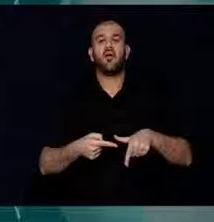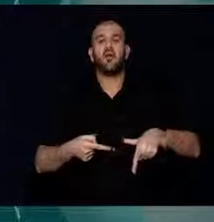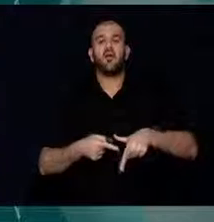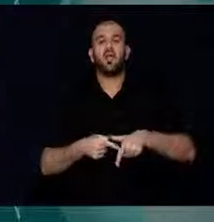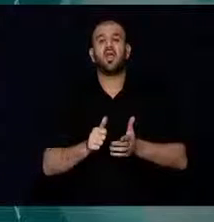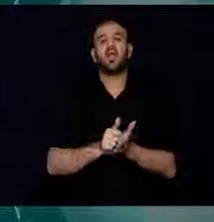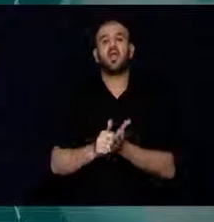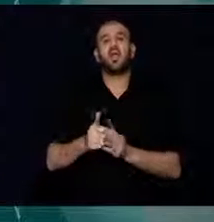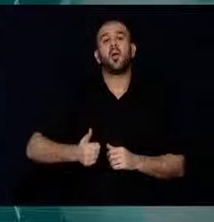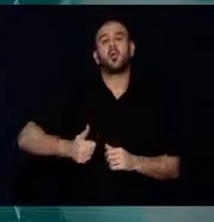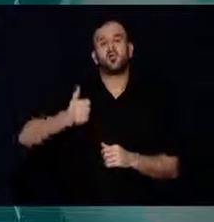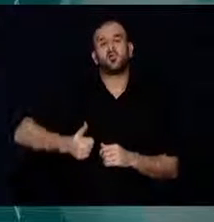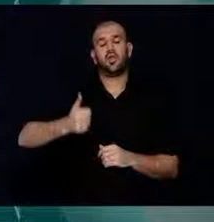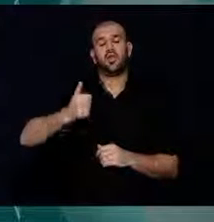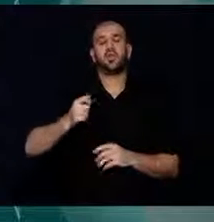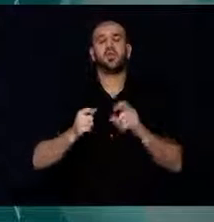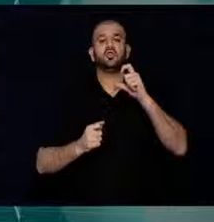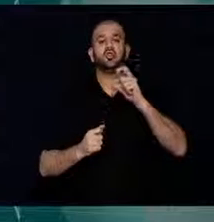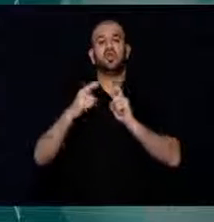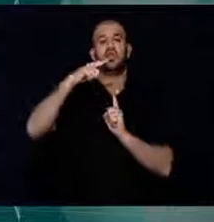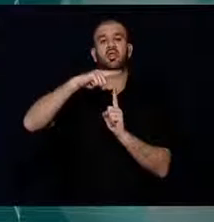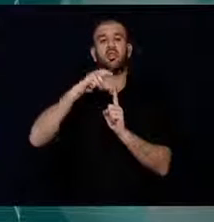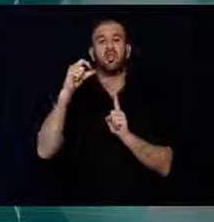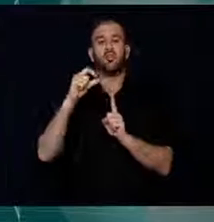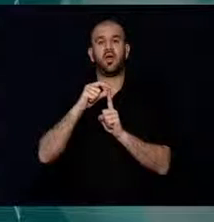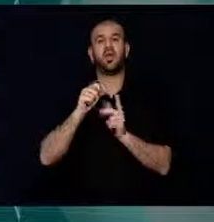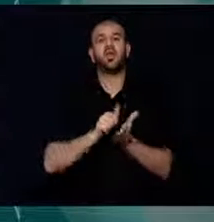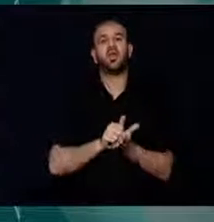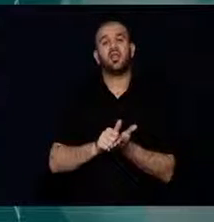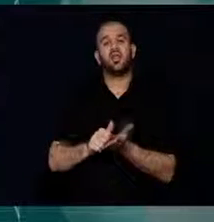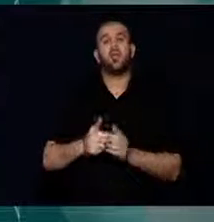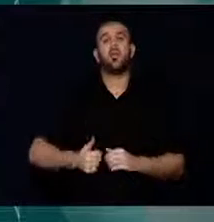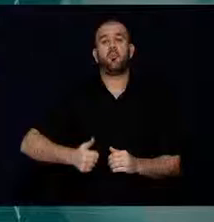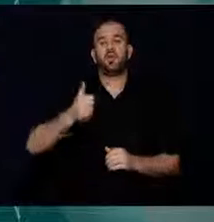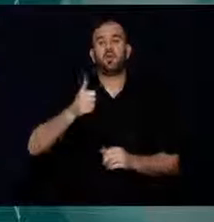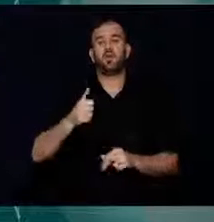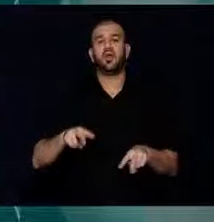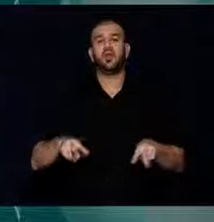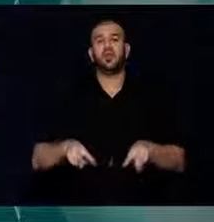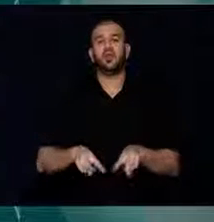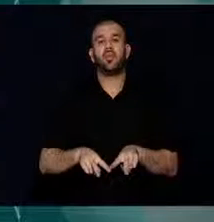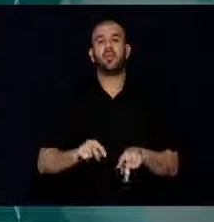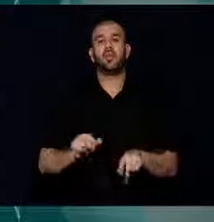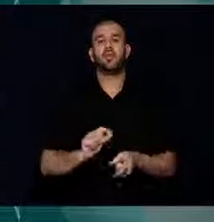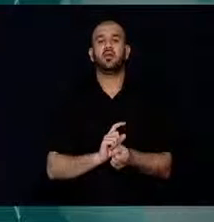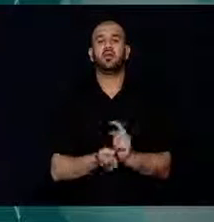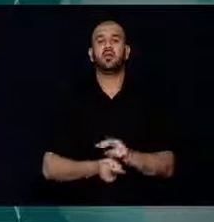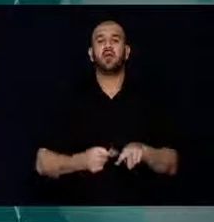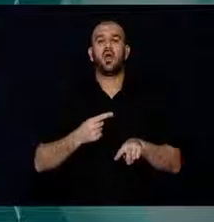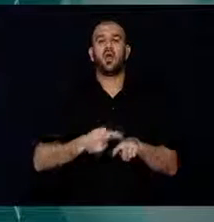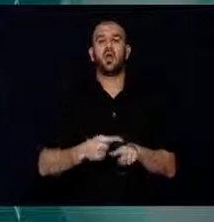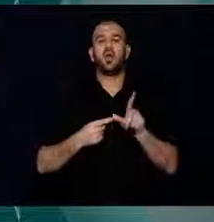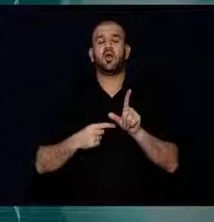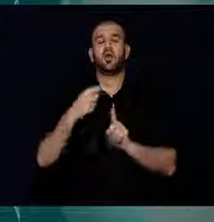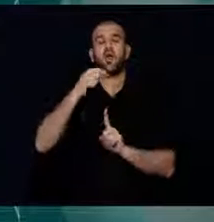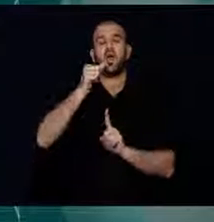6'sının biyesi oldukları, Kögef Genel Başkanları, CTP Genel